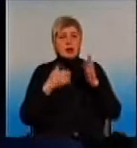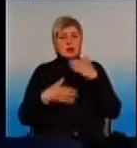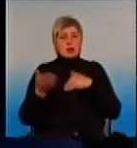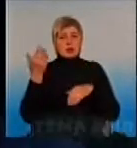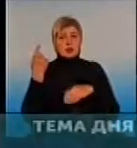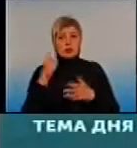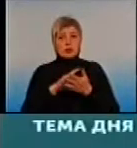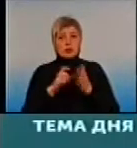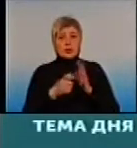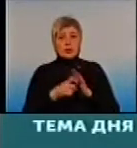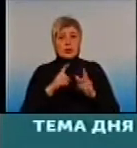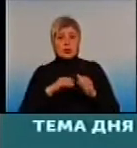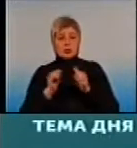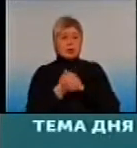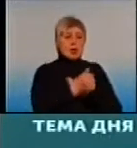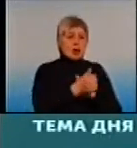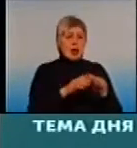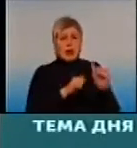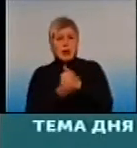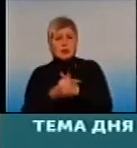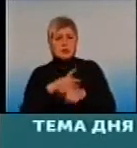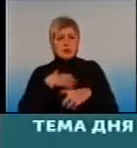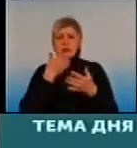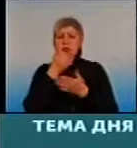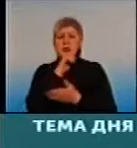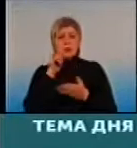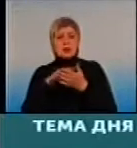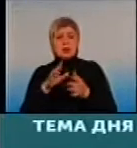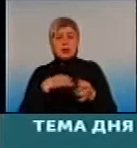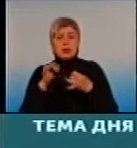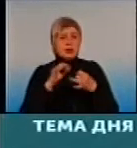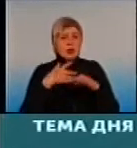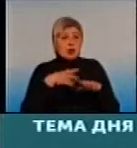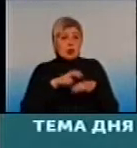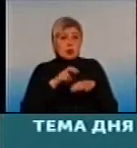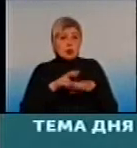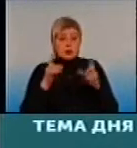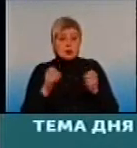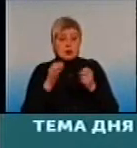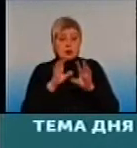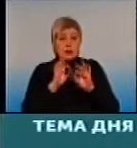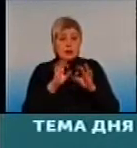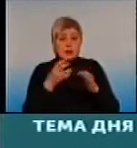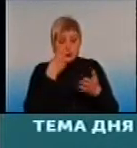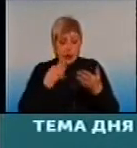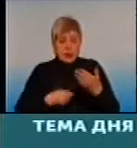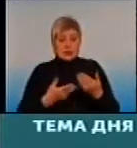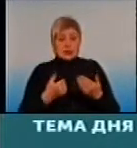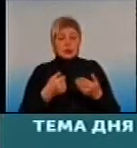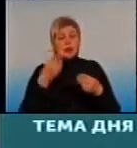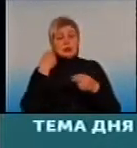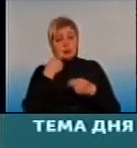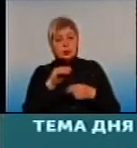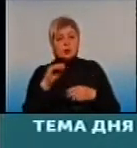стоїть, смотрю, а хтось забігає, тільки спросить, там невозможно взагалі разговарувати і доктору щось розказати і показати. Тому і улучшати услові